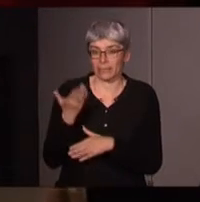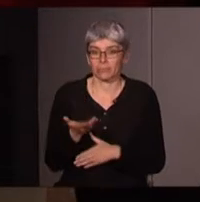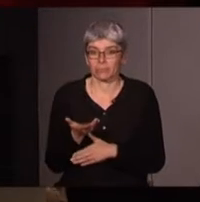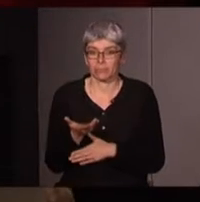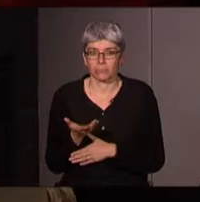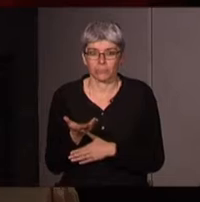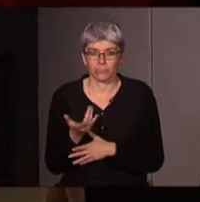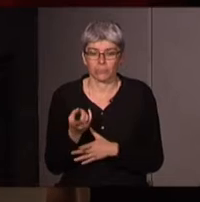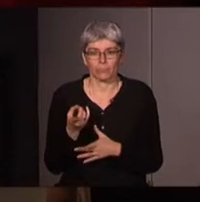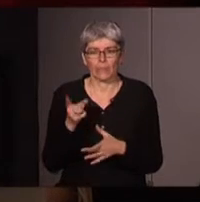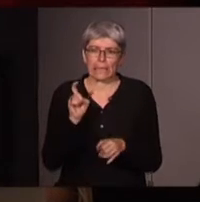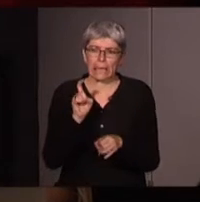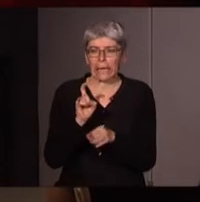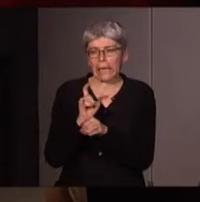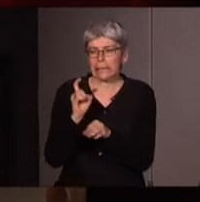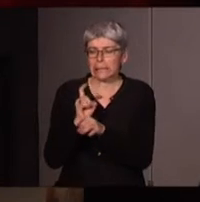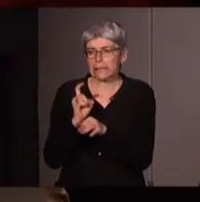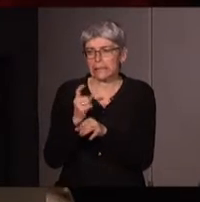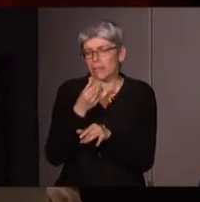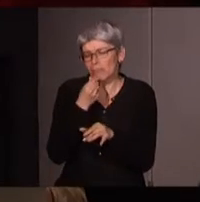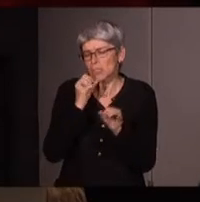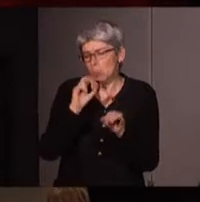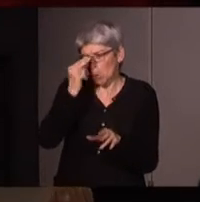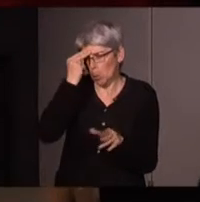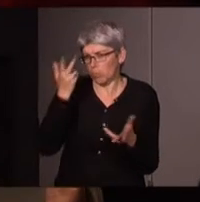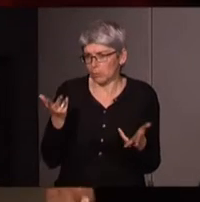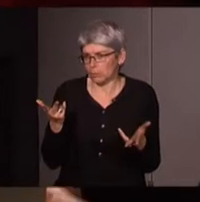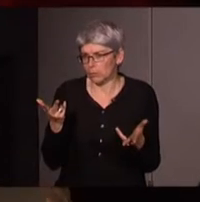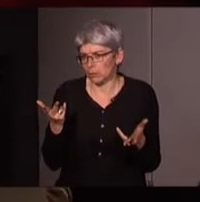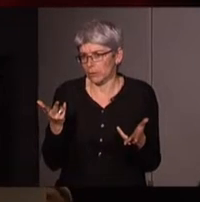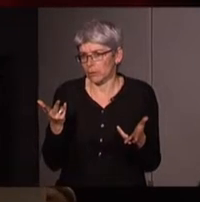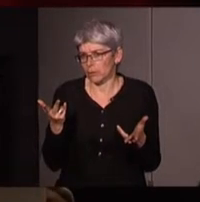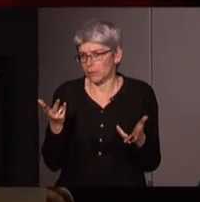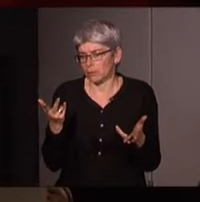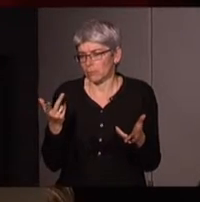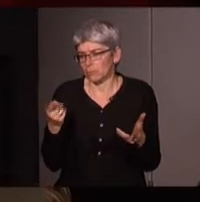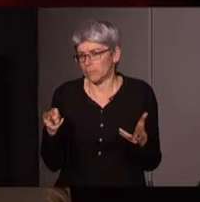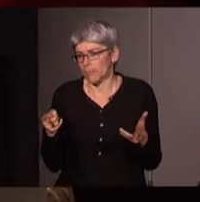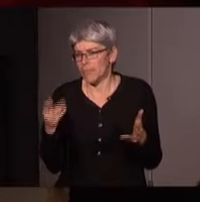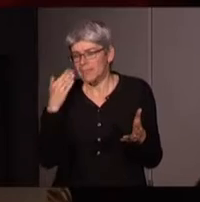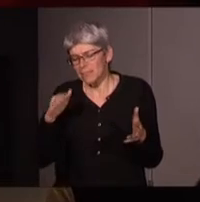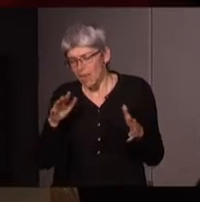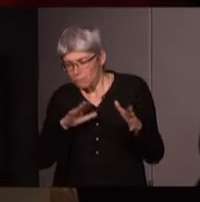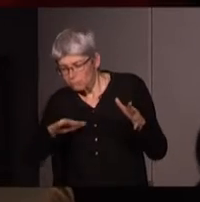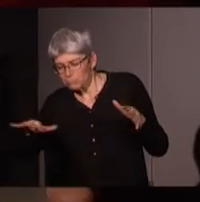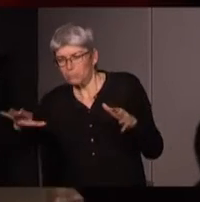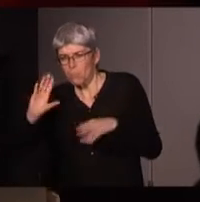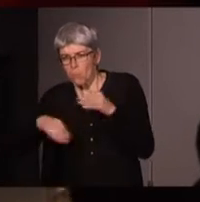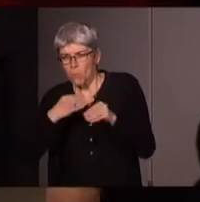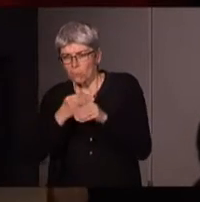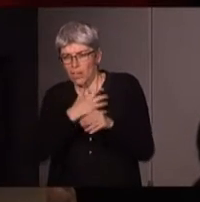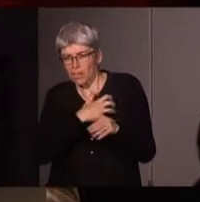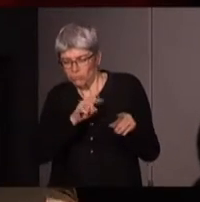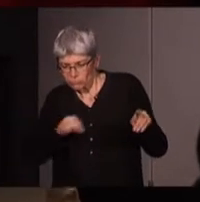une critique qui est facile à entendre quand on est à la périphérie du monde occidental, quand on est à la périphérie des pays